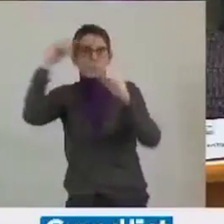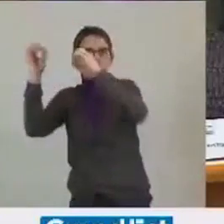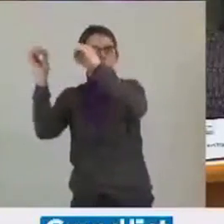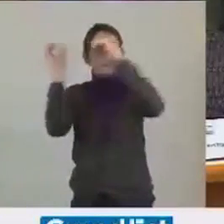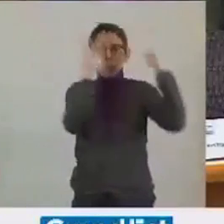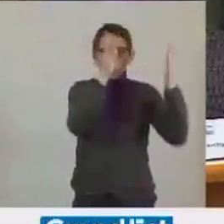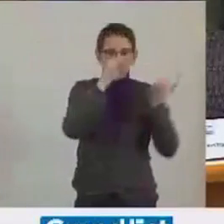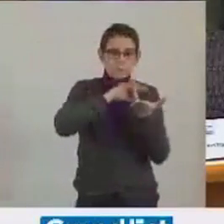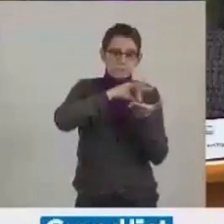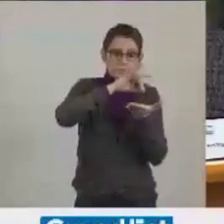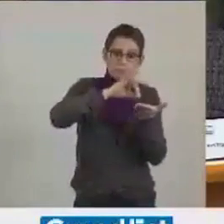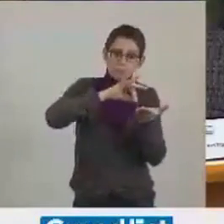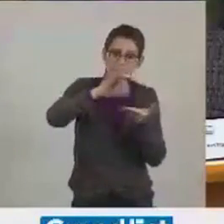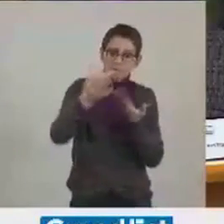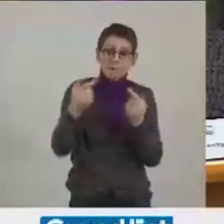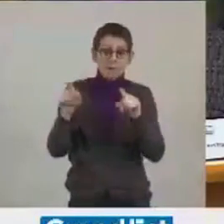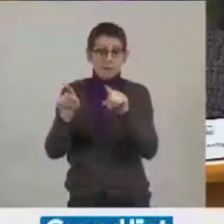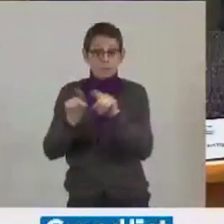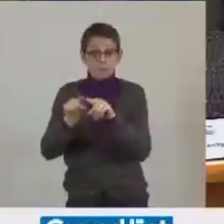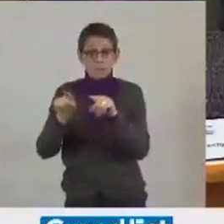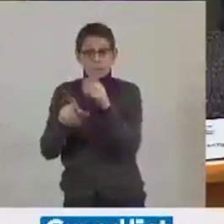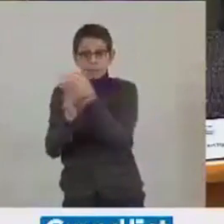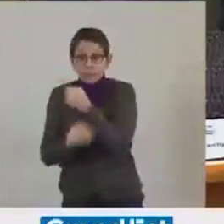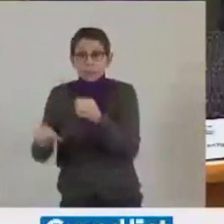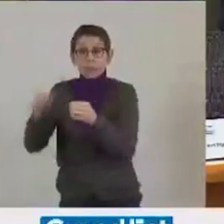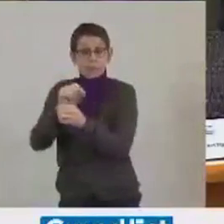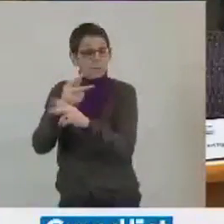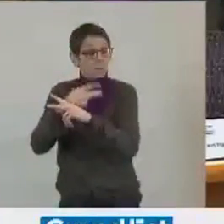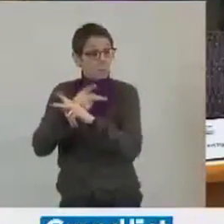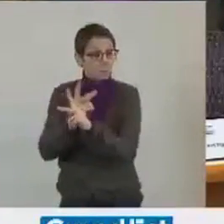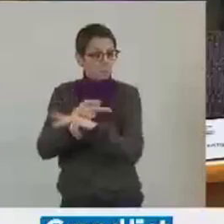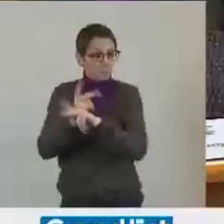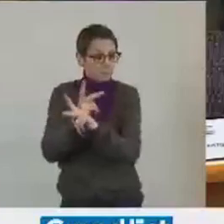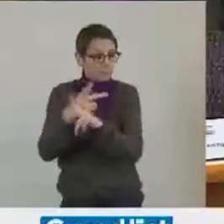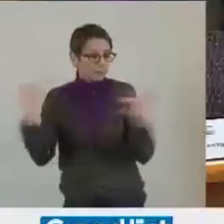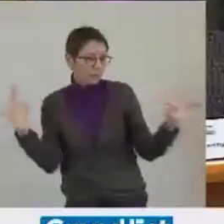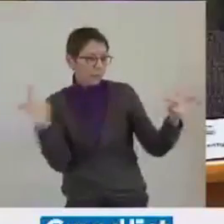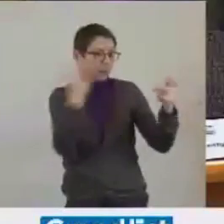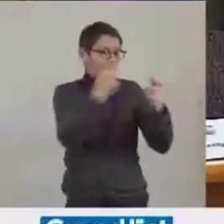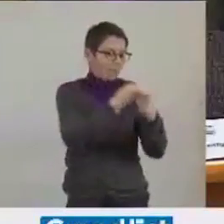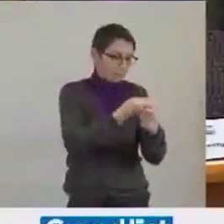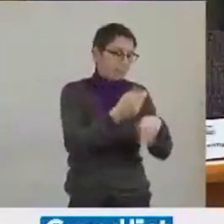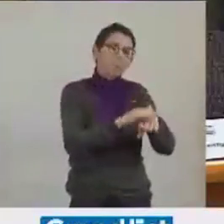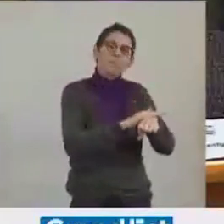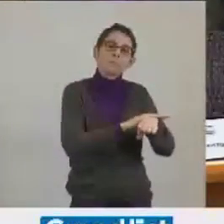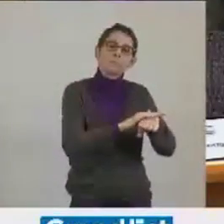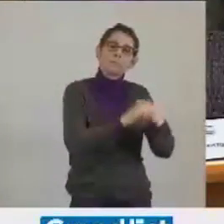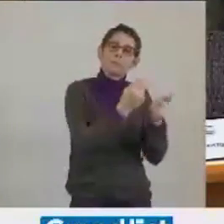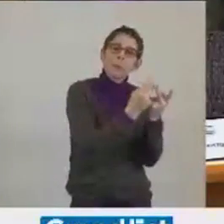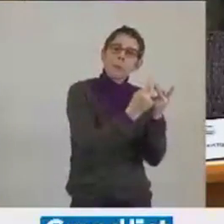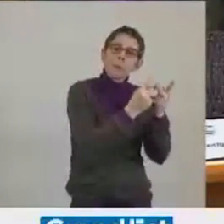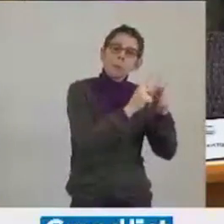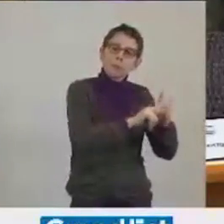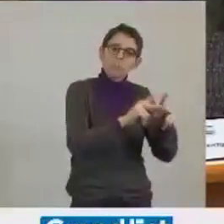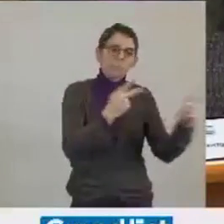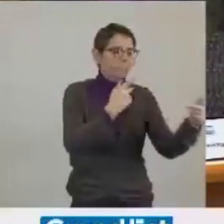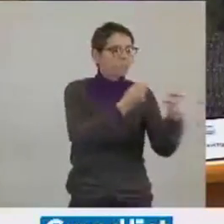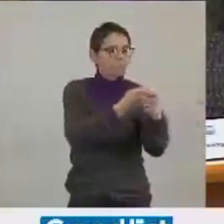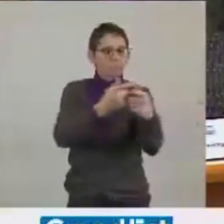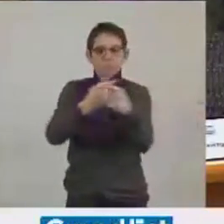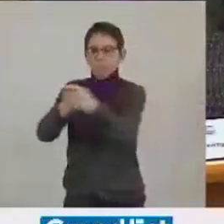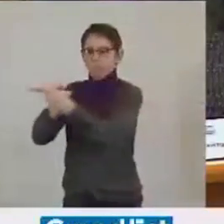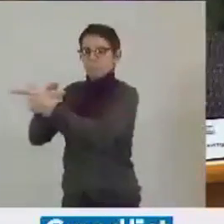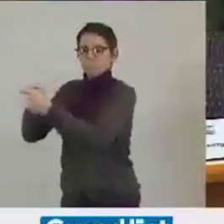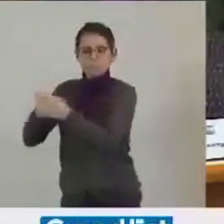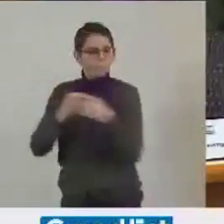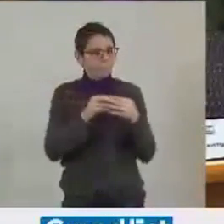mais en même temps d'outils pour adapter les politiques publiques aux besoins de chacun de nos territoires. Depuis un an,